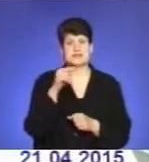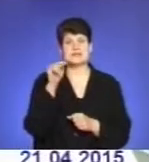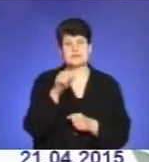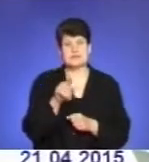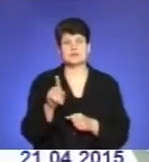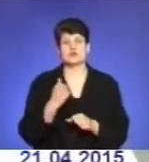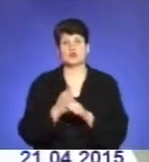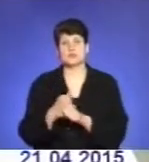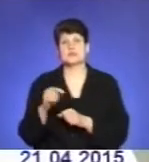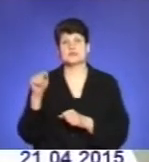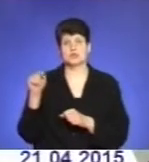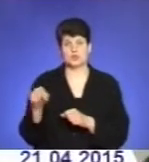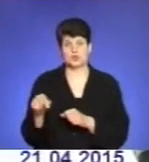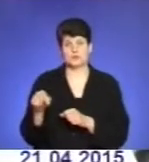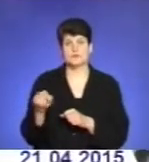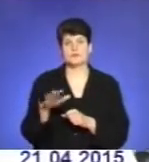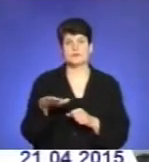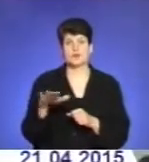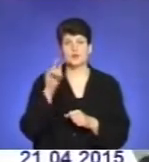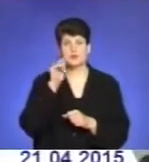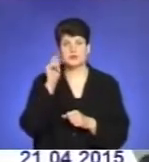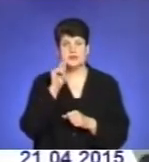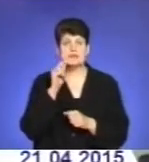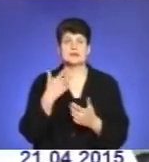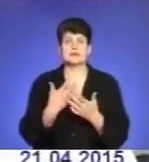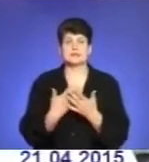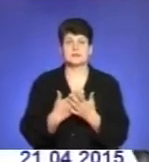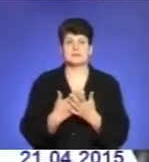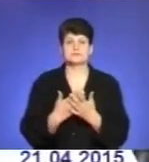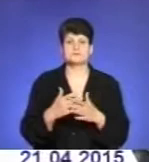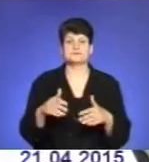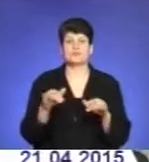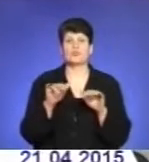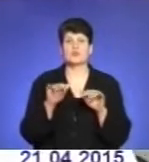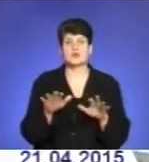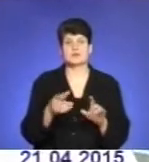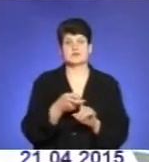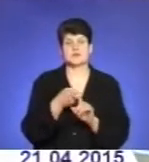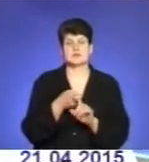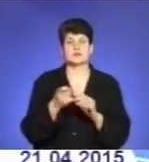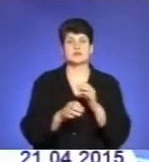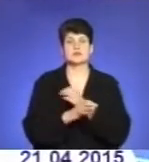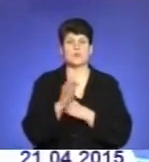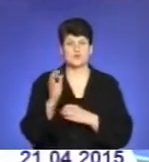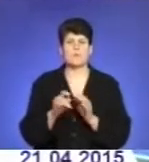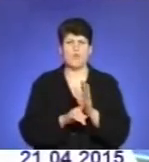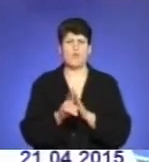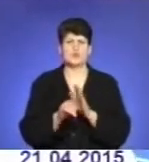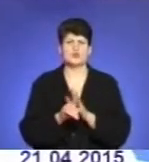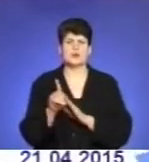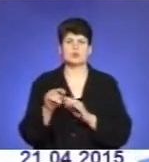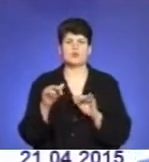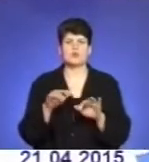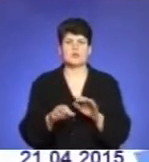робилися вже тут, на теренах України, зокрема, присвячені подіям на Сході, принаймні, початку тих подій на